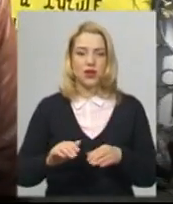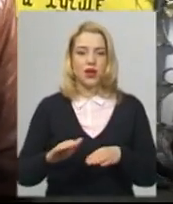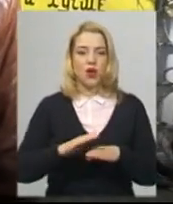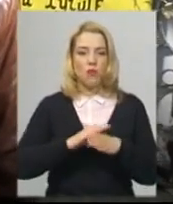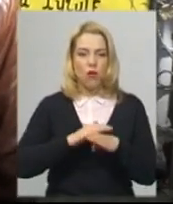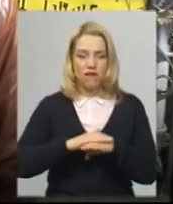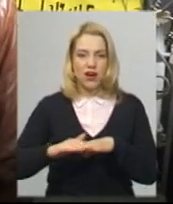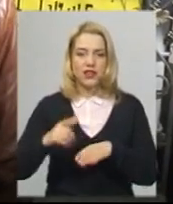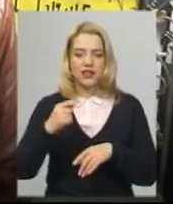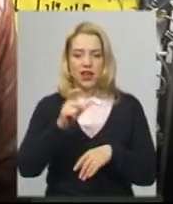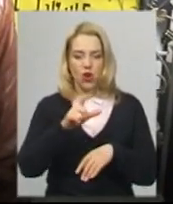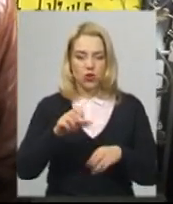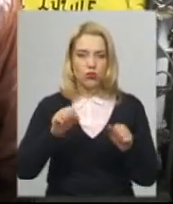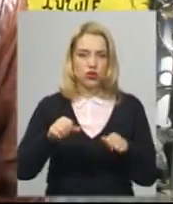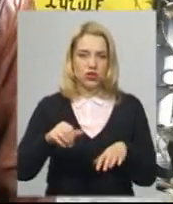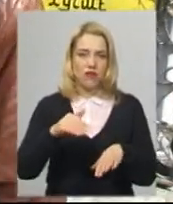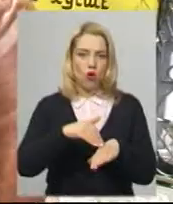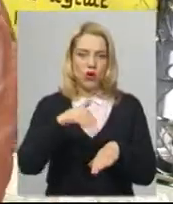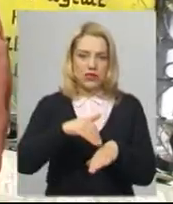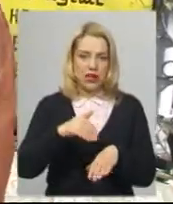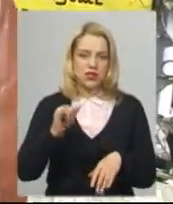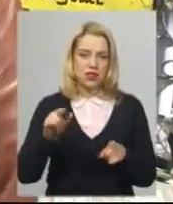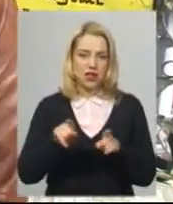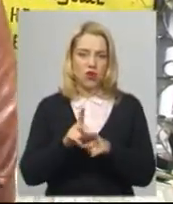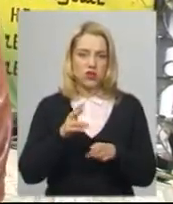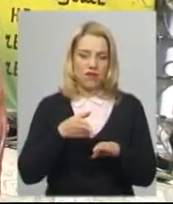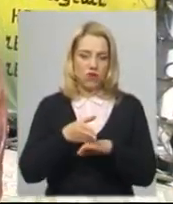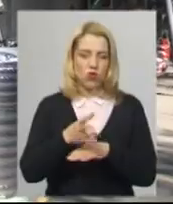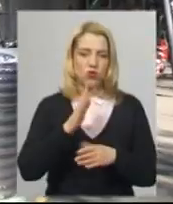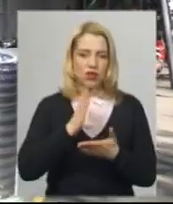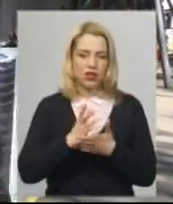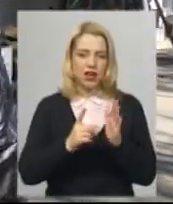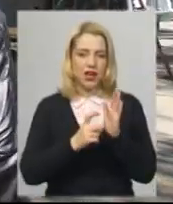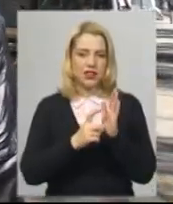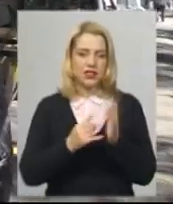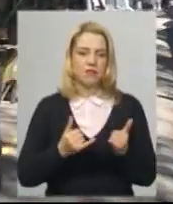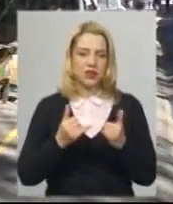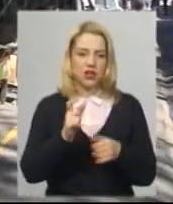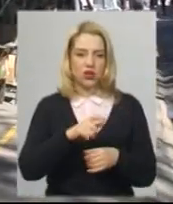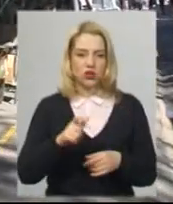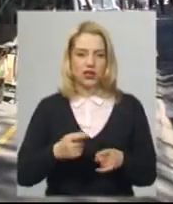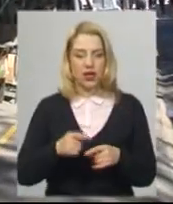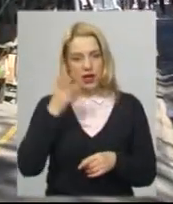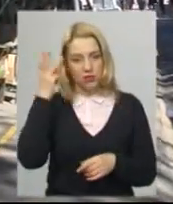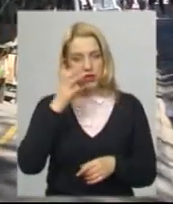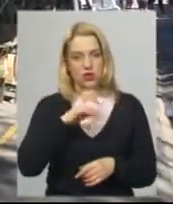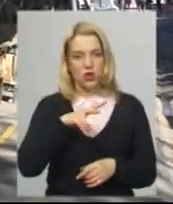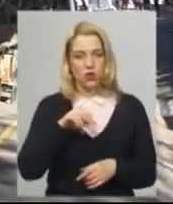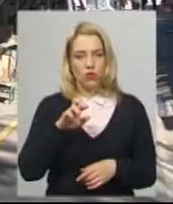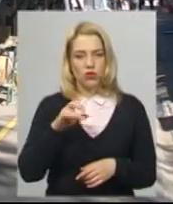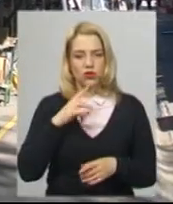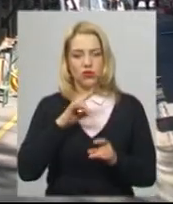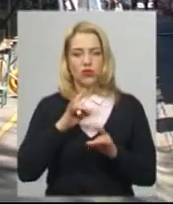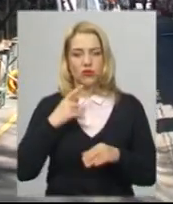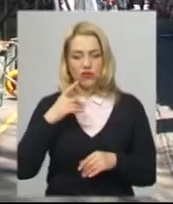де, можливо, люди касаються. Також є на вході антисептики для людей. Хмельничанин Микола Слободянюк каже, вимушений йти на